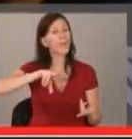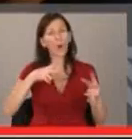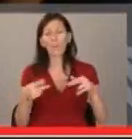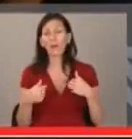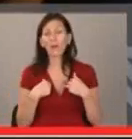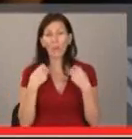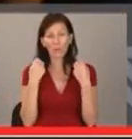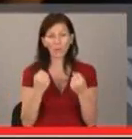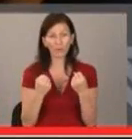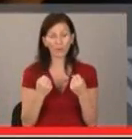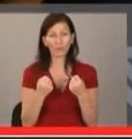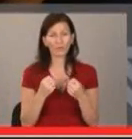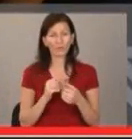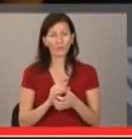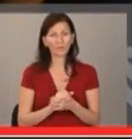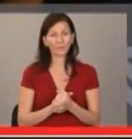просто преобърнаха живота ми.